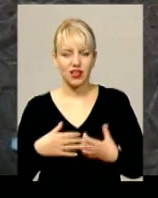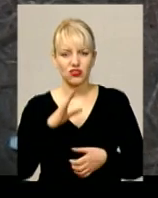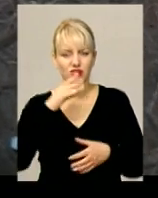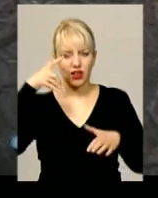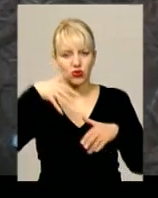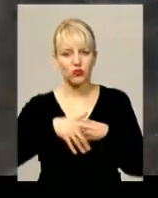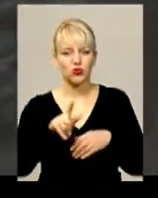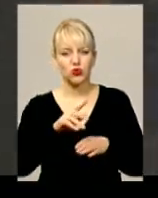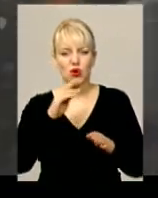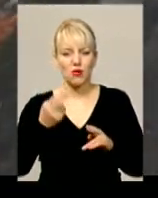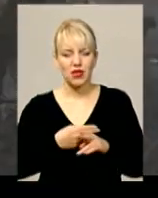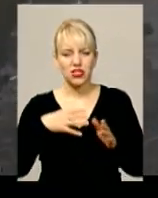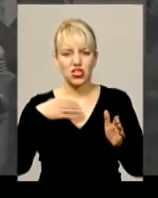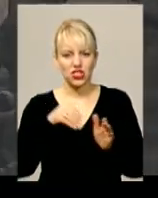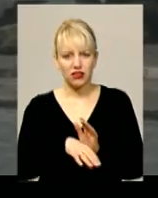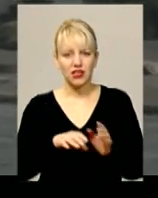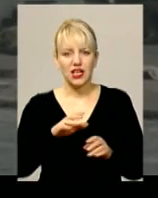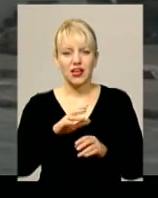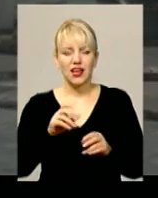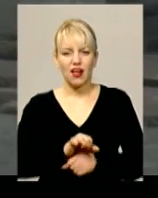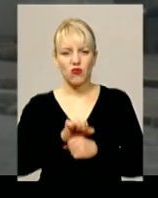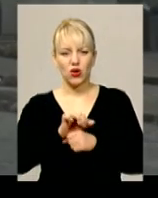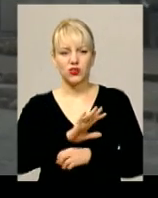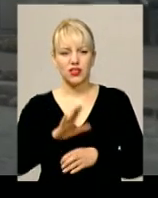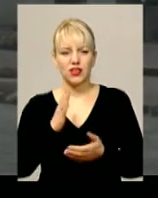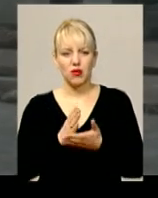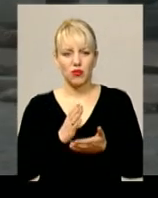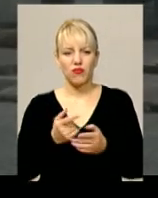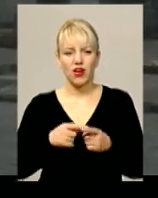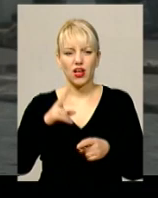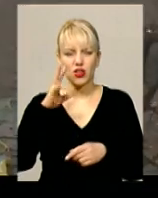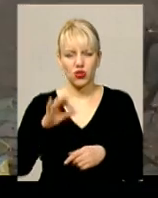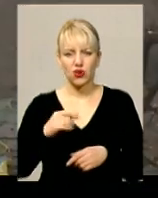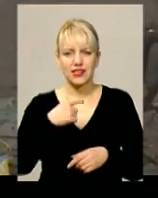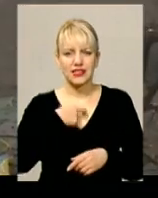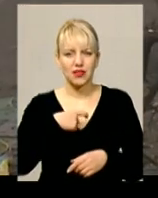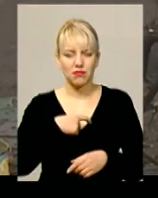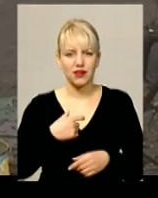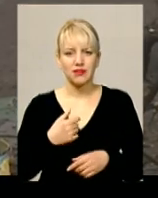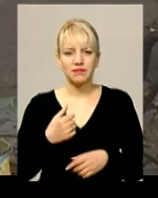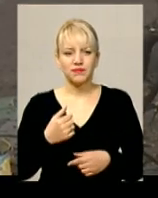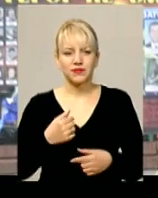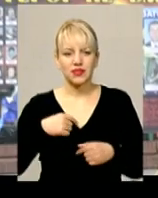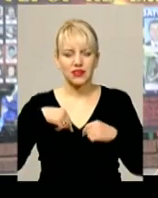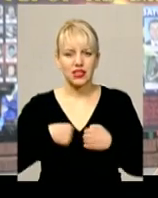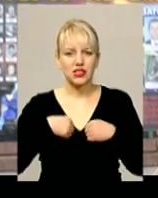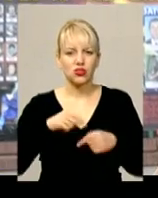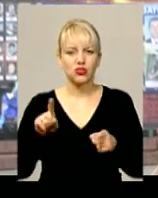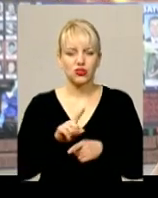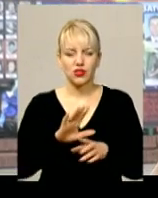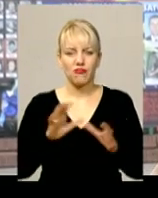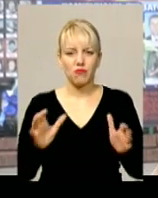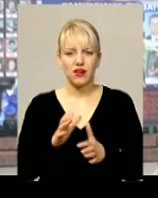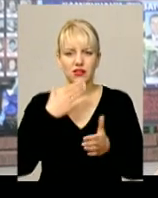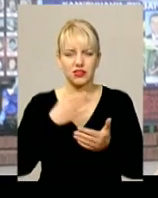без жертв революції не буває. Та зараз вдова зізнається, що дня протягом чотирьох років картає себе, що не вберегла чоловіка. Йому що треба